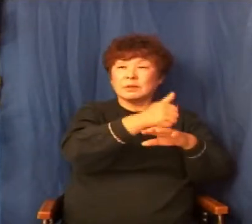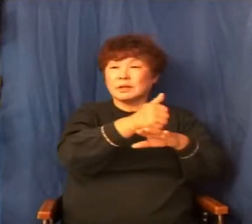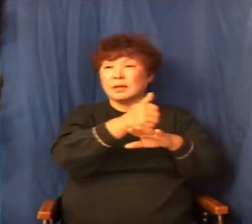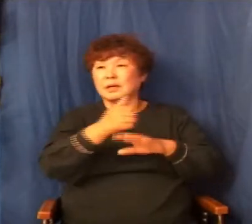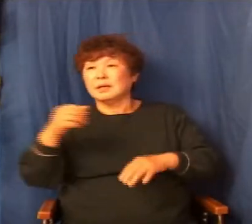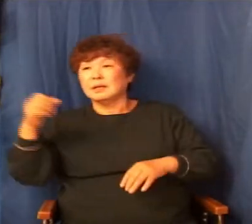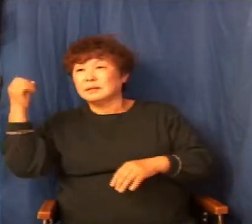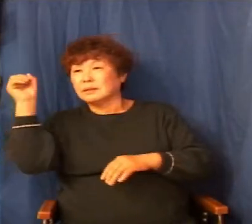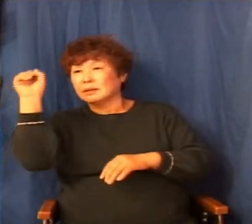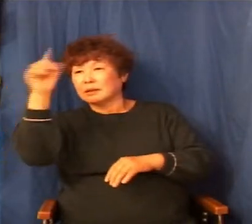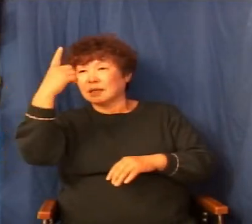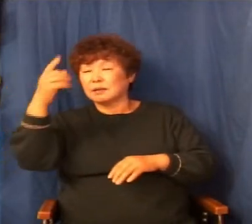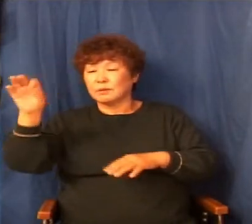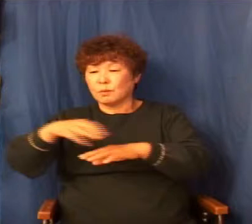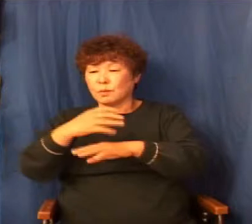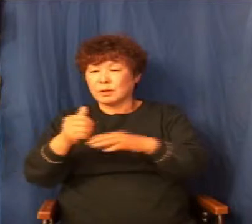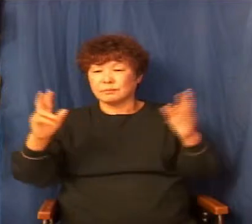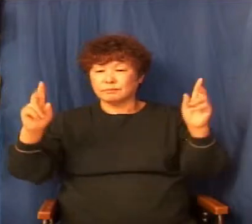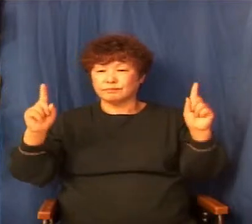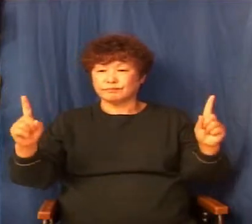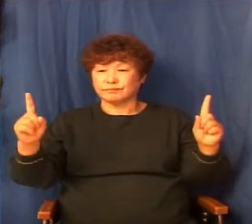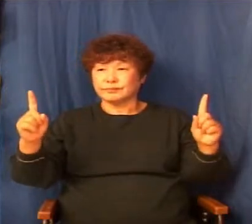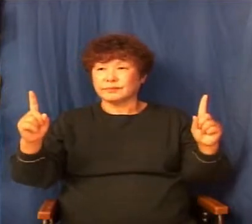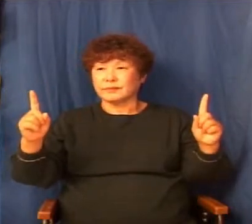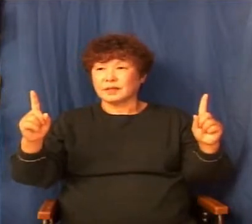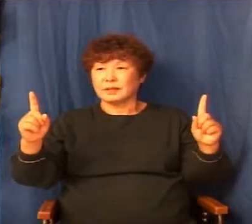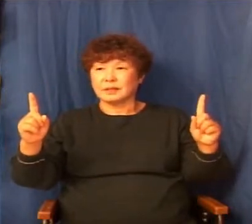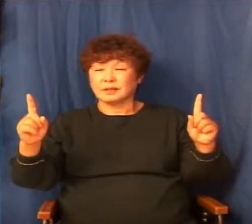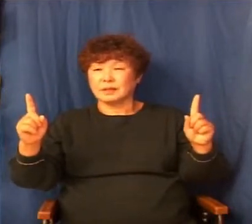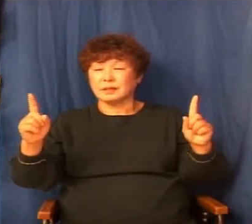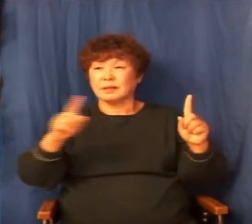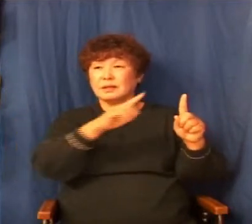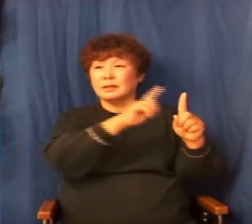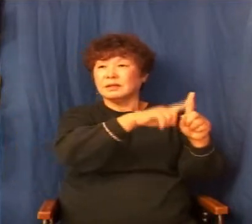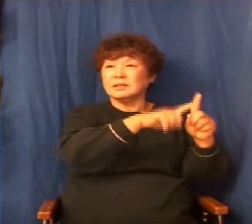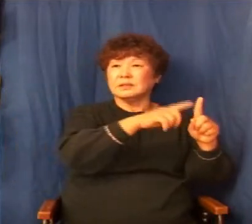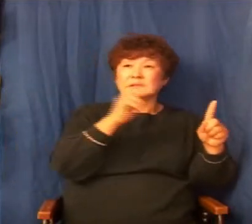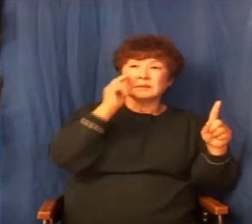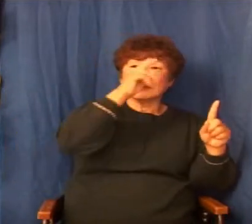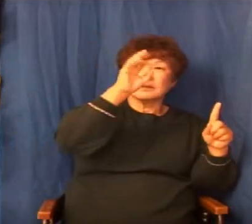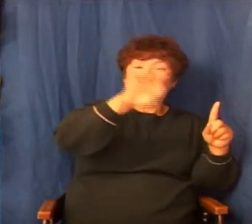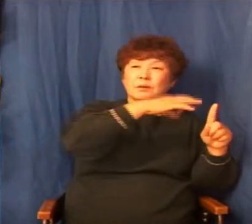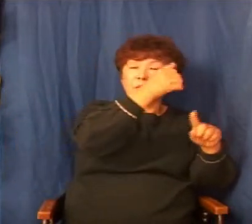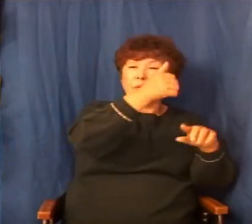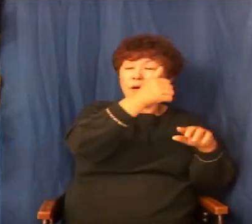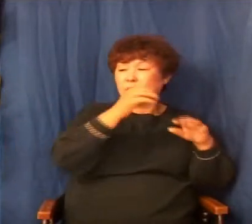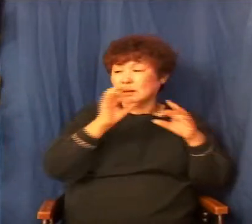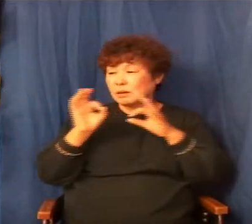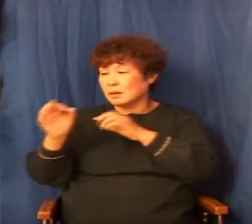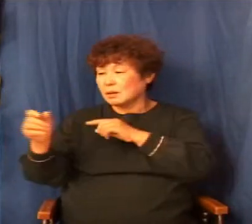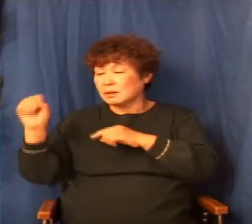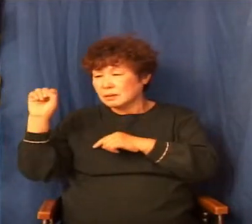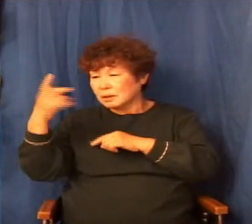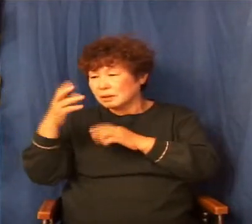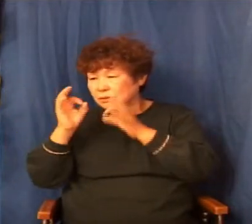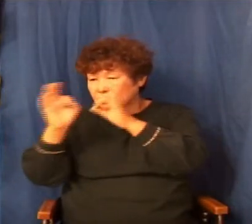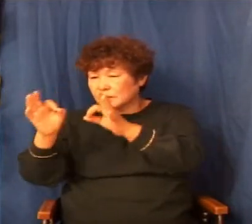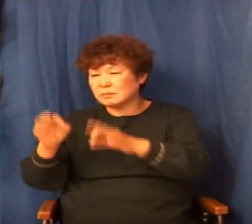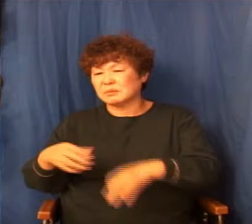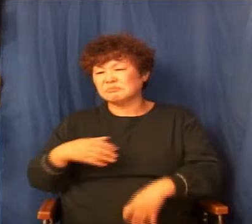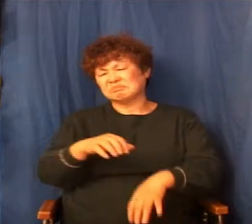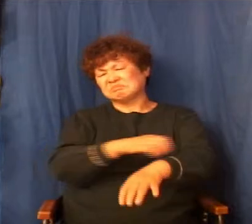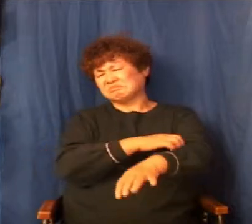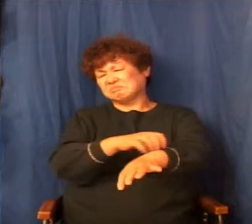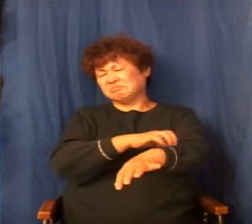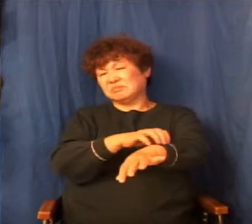다윗 시각으로 사울을 보니까 사울이 불편하게 느껴지지 그건 근거리에서 느낄 수 있는 거잖아요.